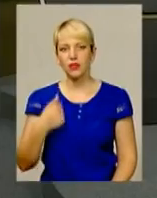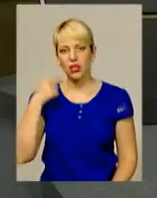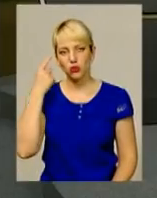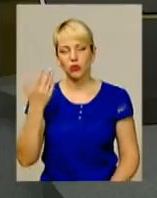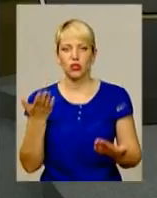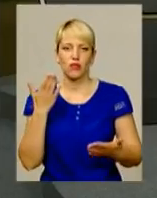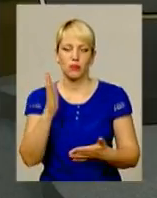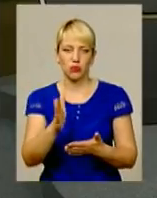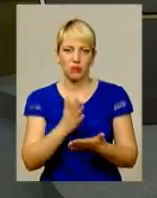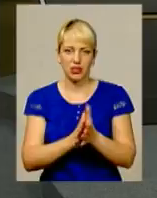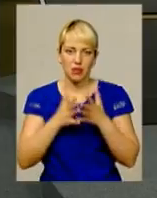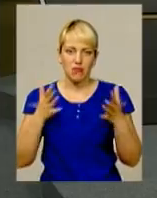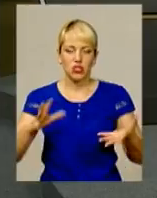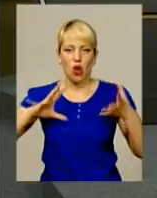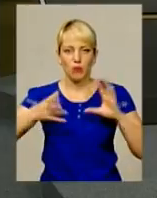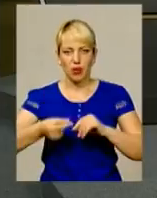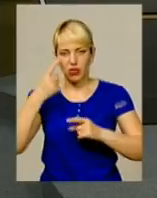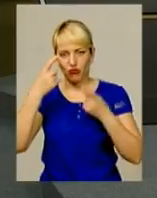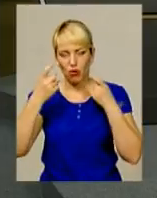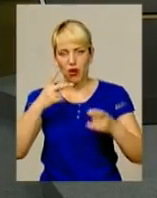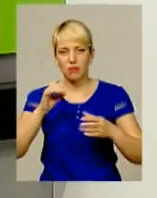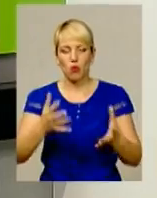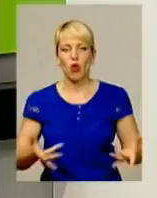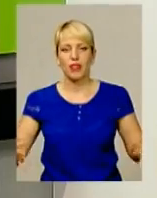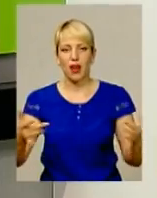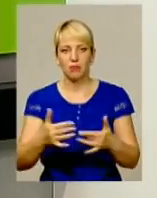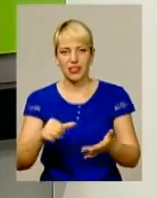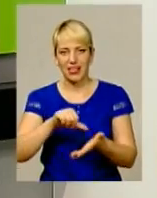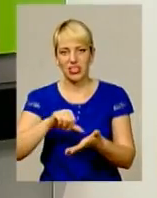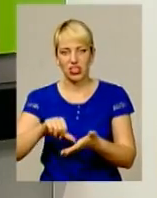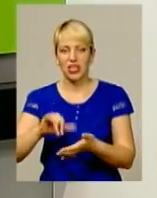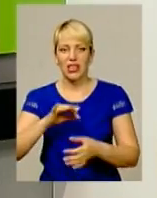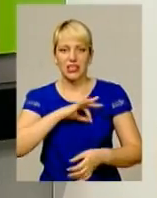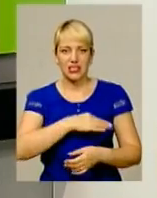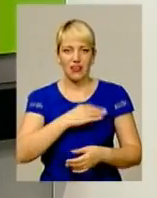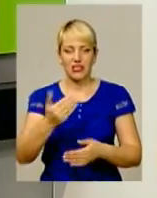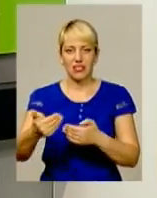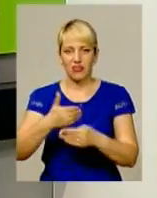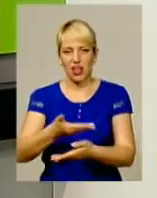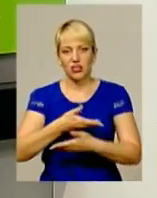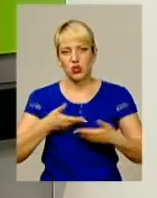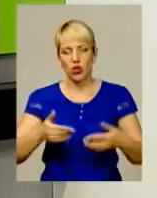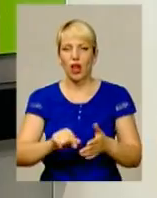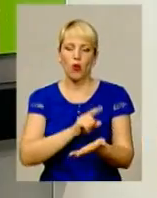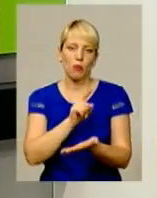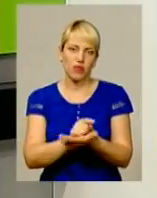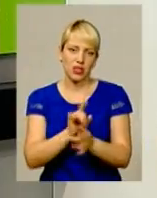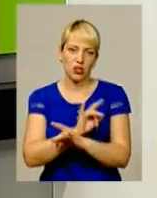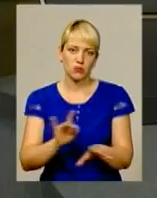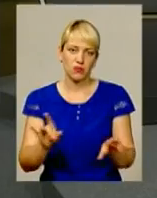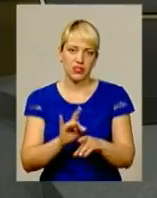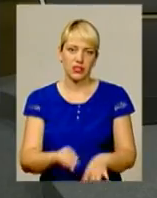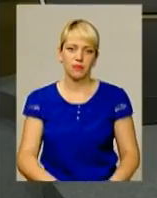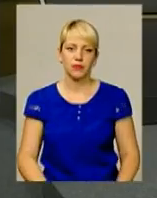якщо ви будете мати більший об'єм інформації про набір дільничних і слідчих, ви завітаєте до нас і обов'язково розповісте.